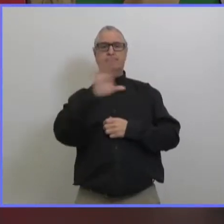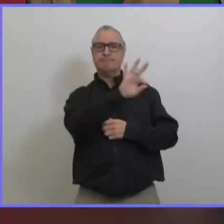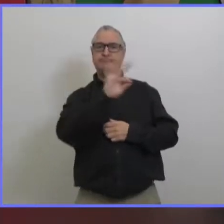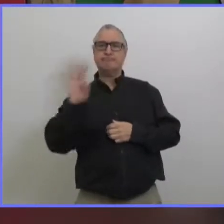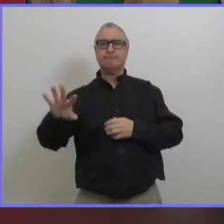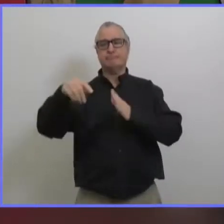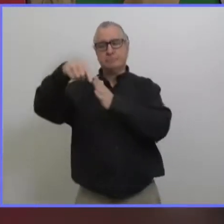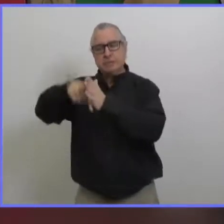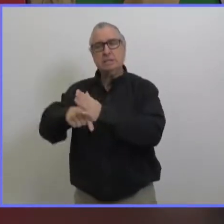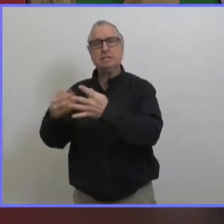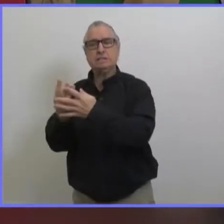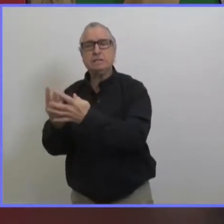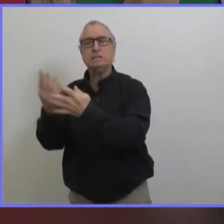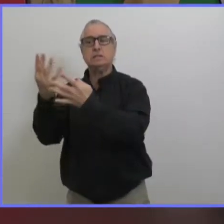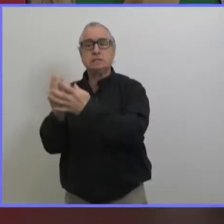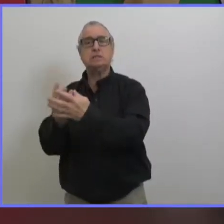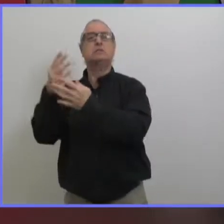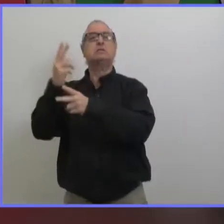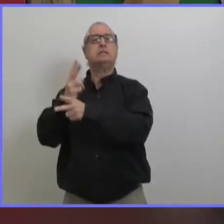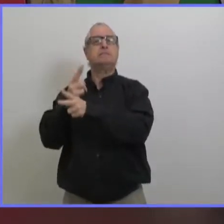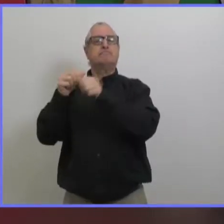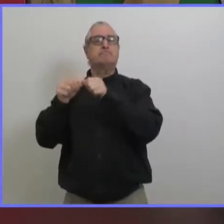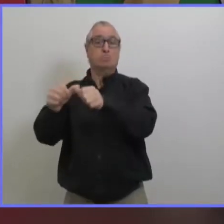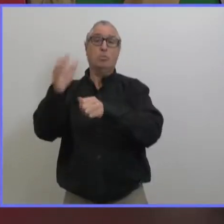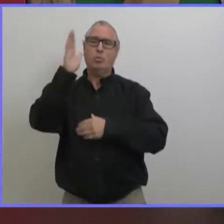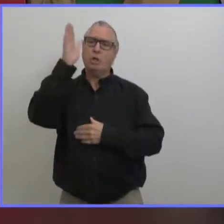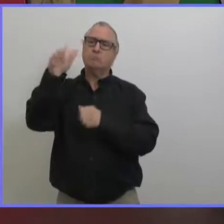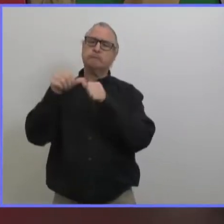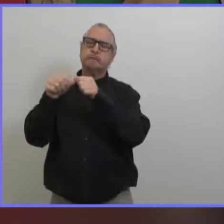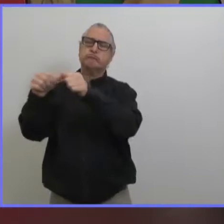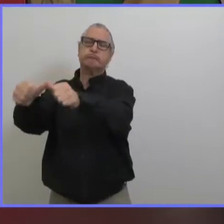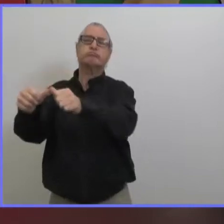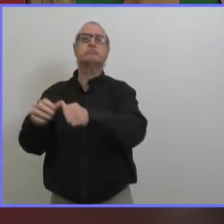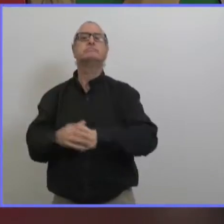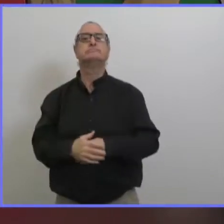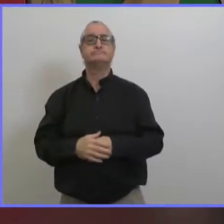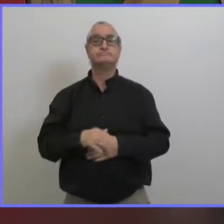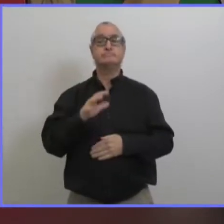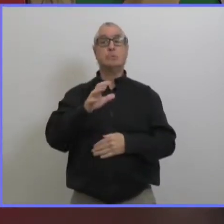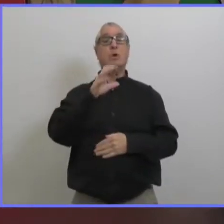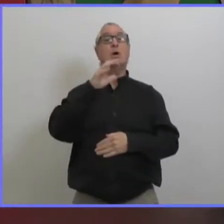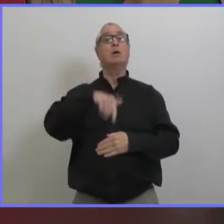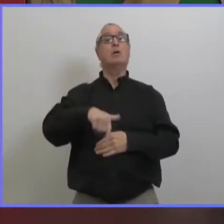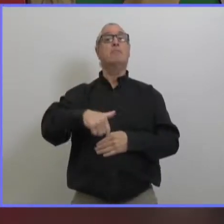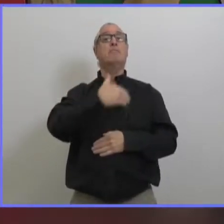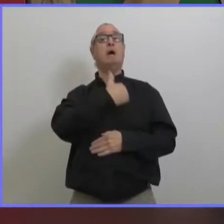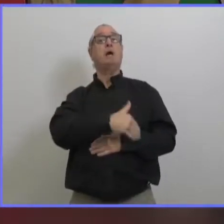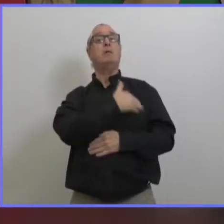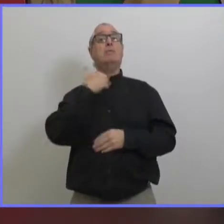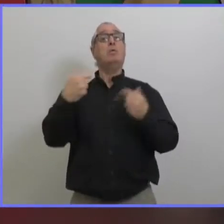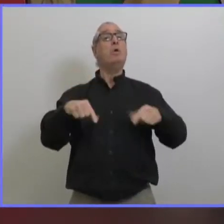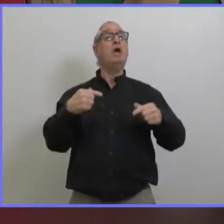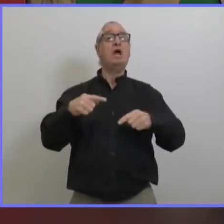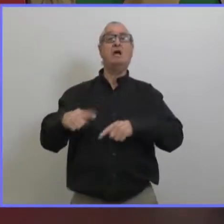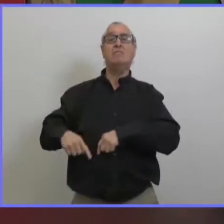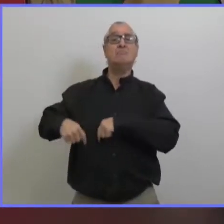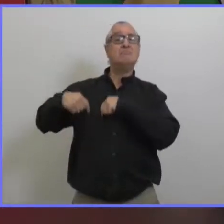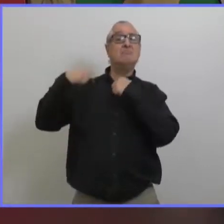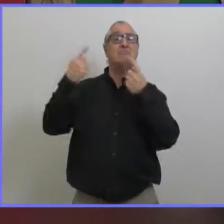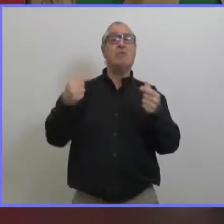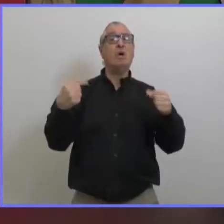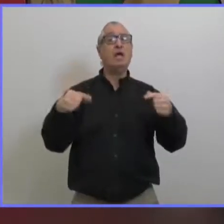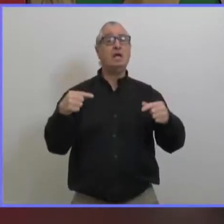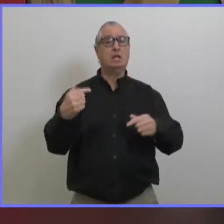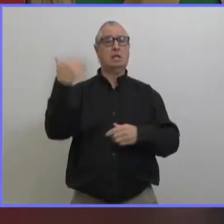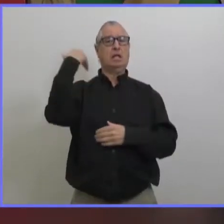nous savons que avec notre travail de séquençage qui remonte d'ailleurs au mois de mars de l'année dernière nous